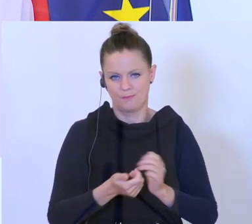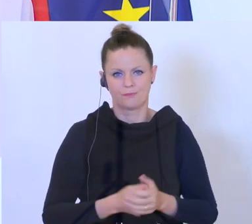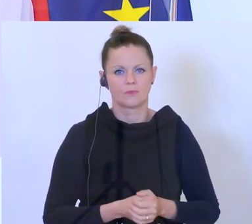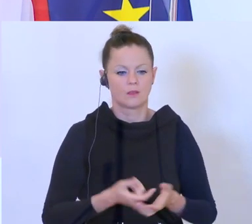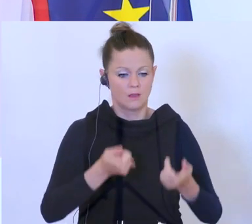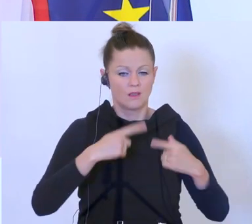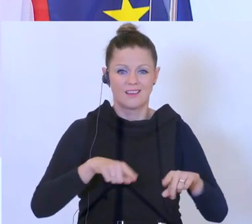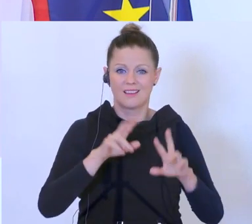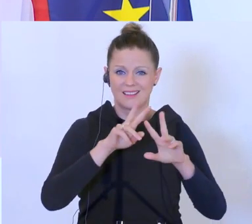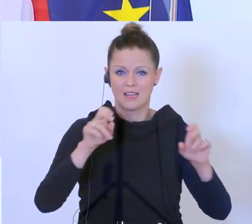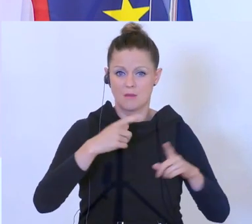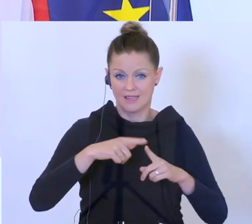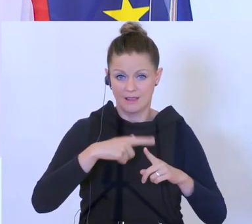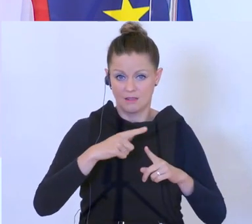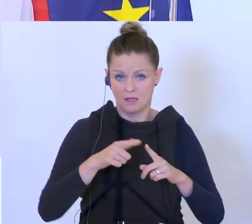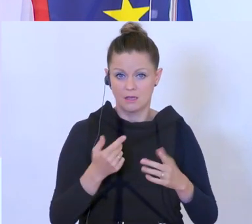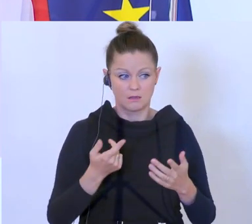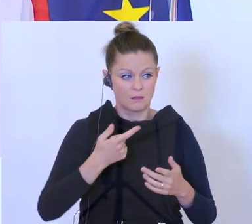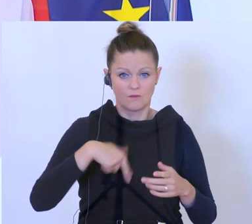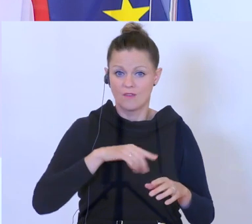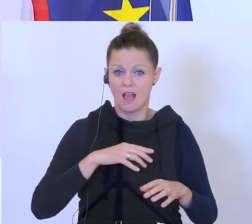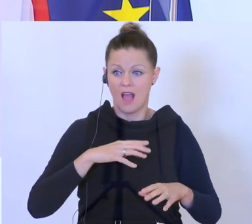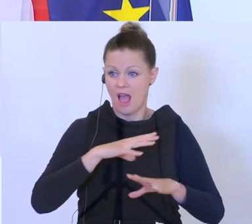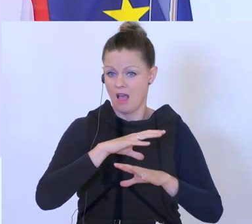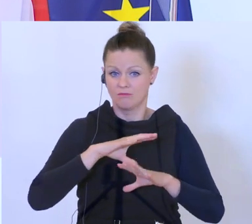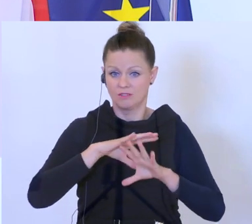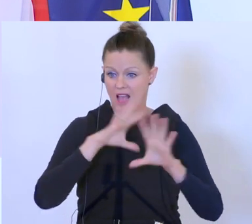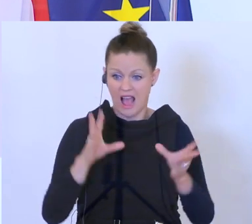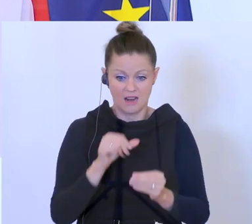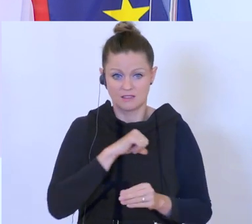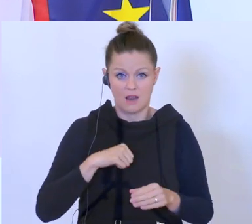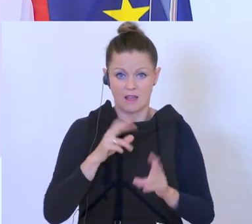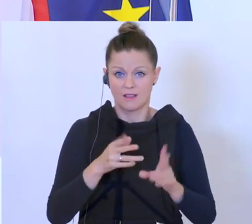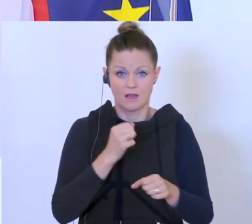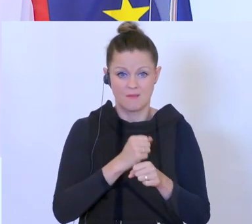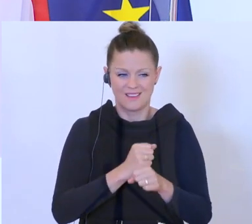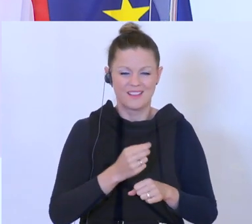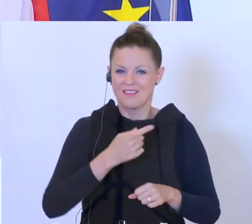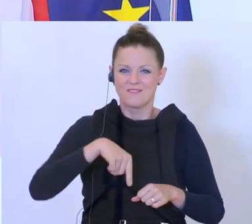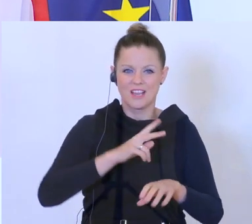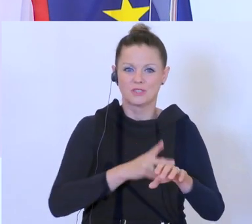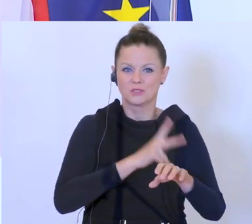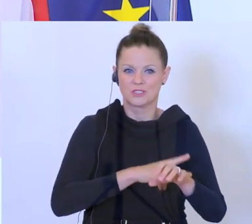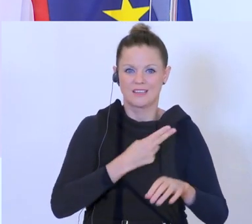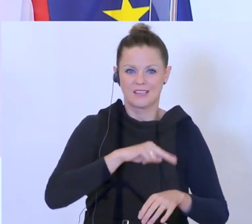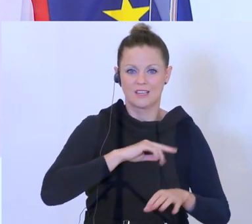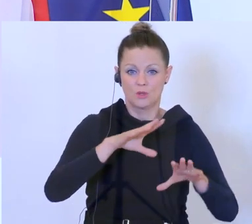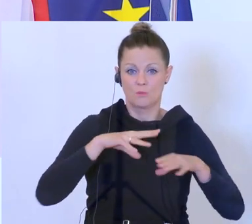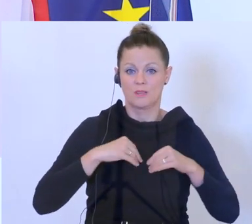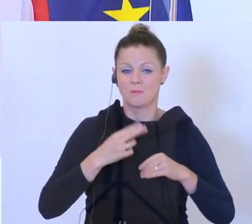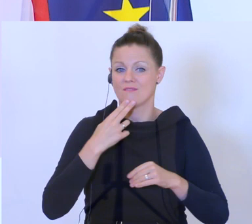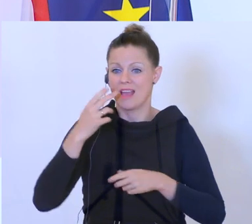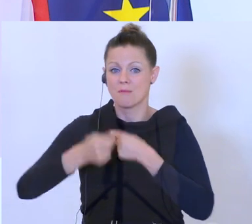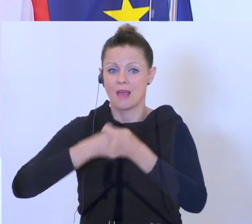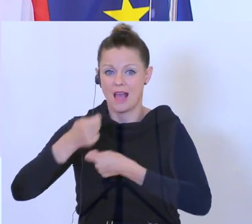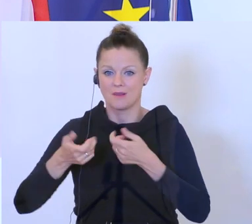Krediten beispielsweise wir ja nicht alleine die Abwickler sind, sondern wir übernehmen die Garantien als Staat, abgewickelt wird es über die Banken. Da sind wir